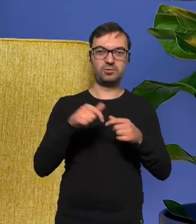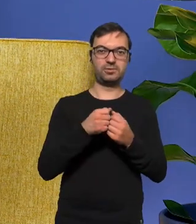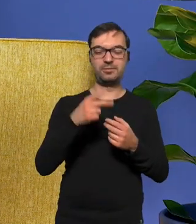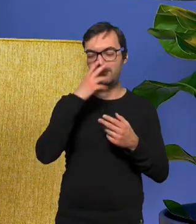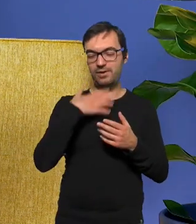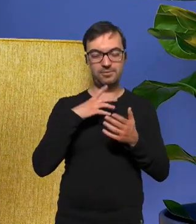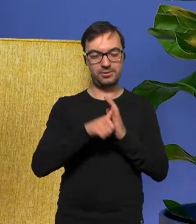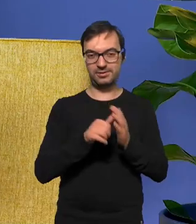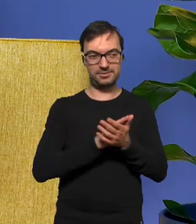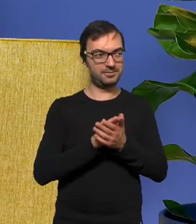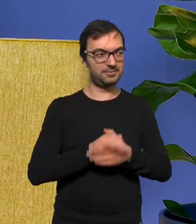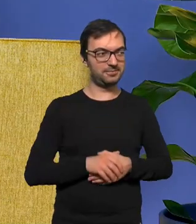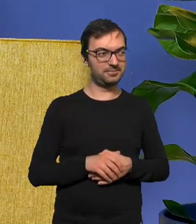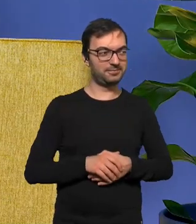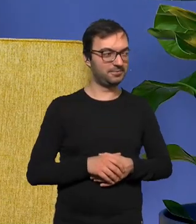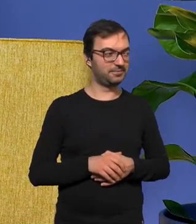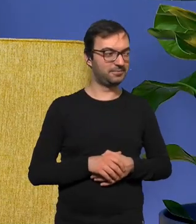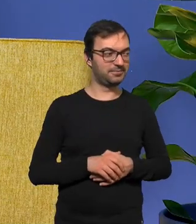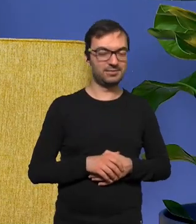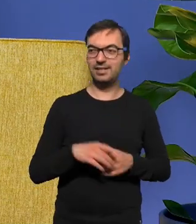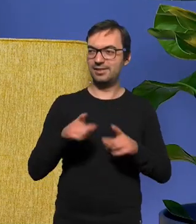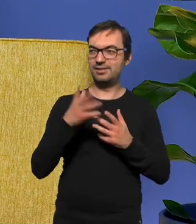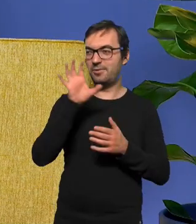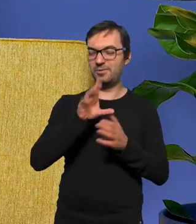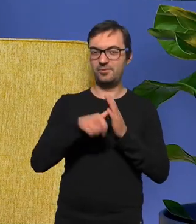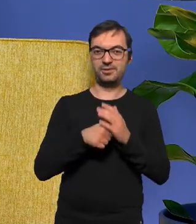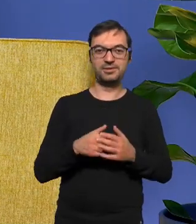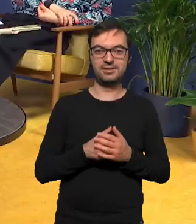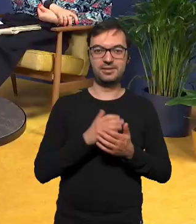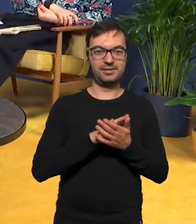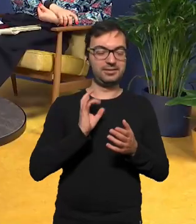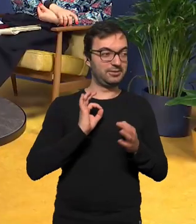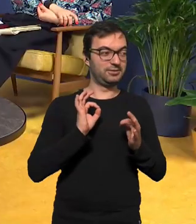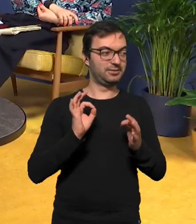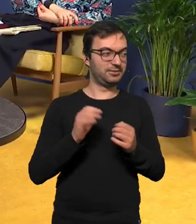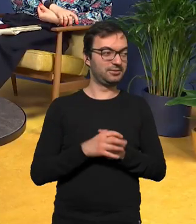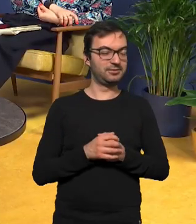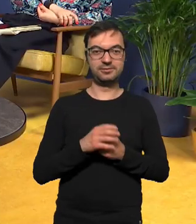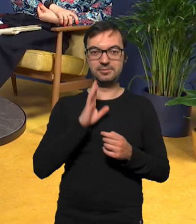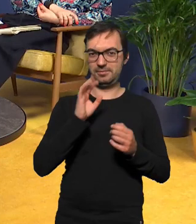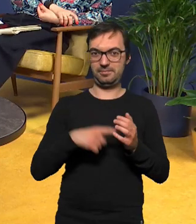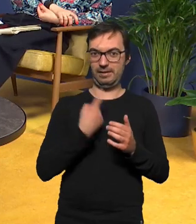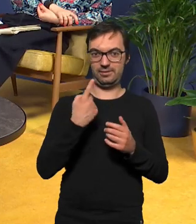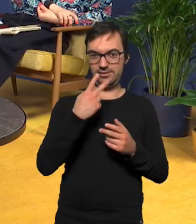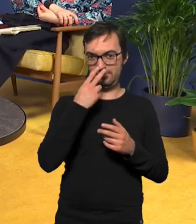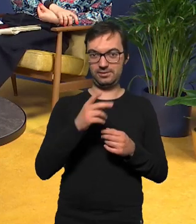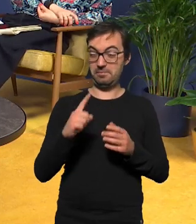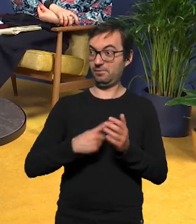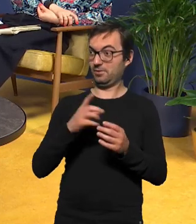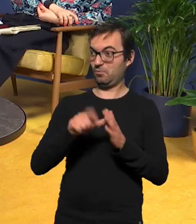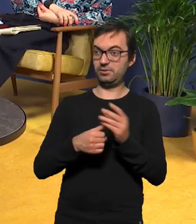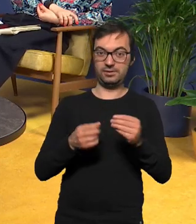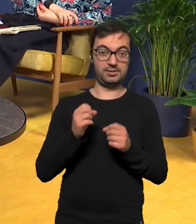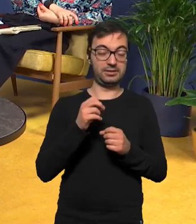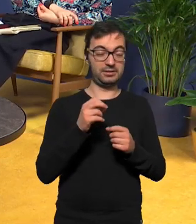pokaż mi tą płetę no chętnie potem też ją chciałam obejrzeć bo ja dzisiaj też to jest takie jedna z pierwszych razy także wziąłeś do